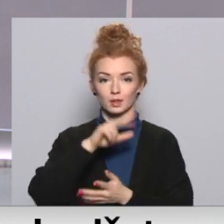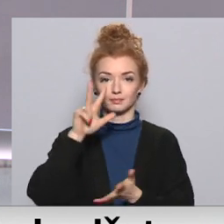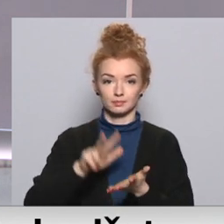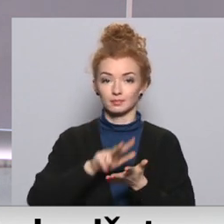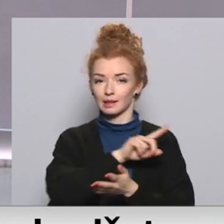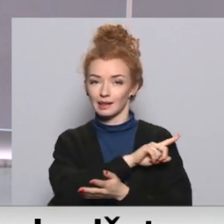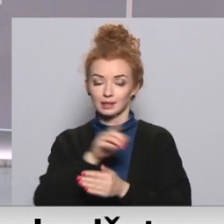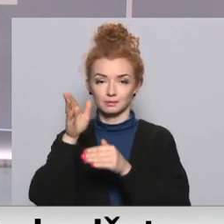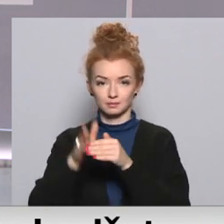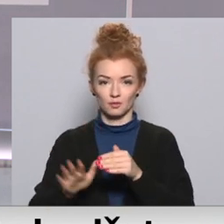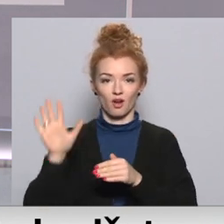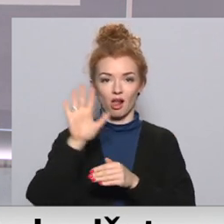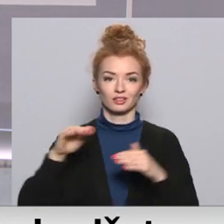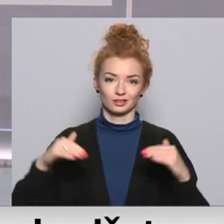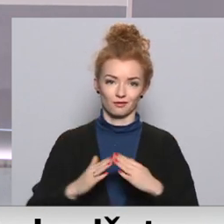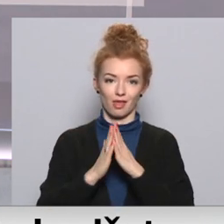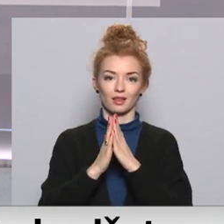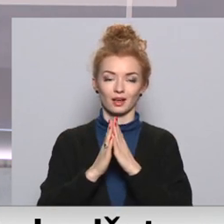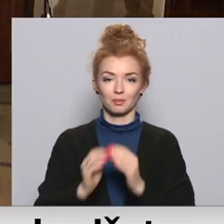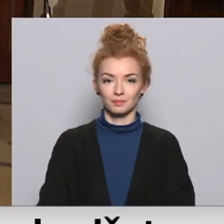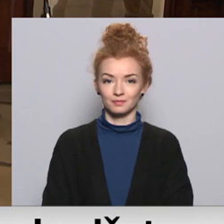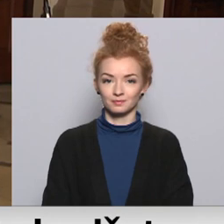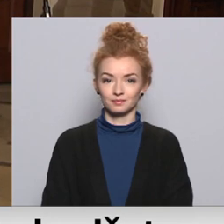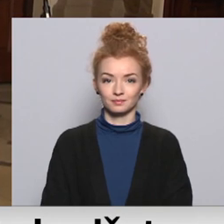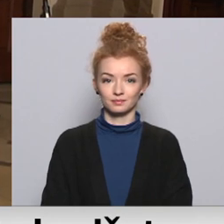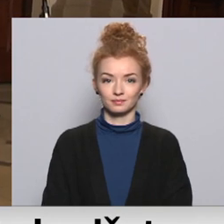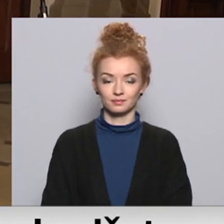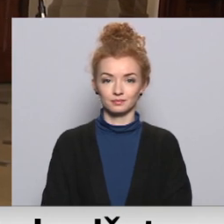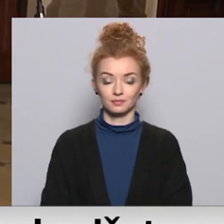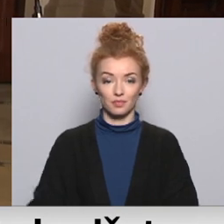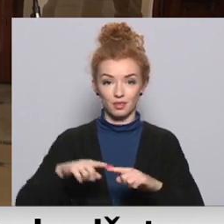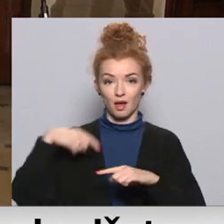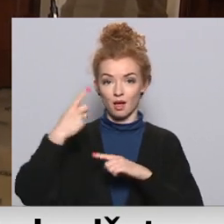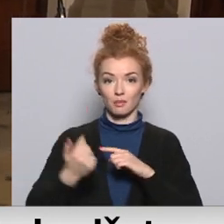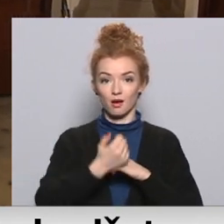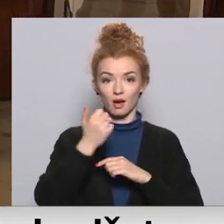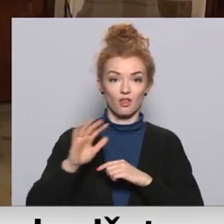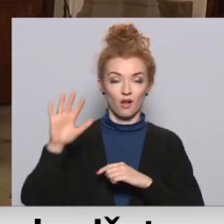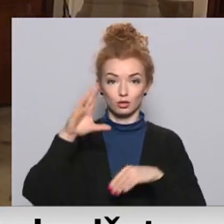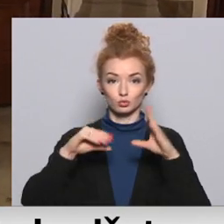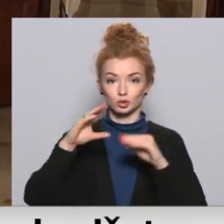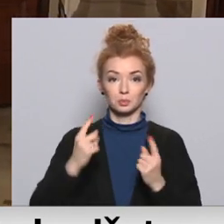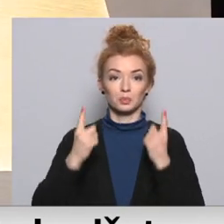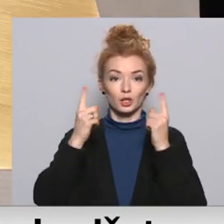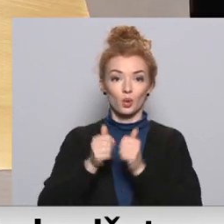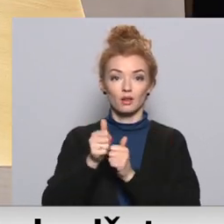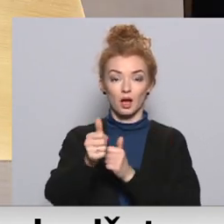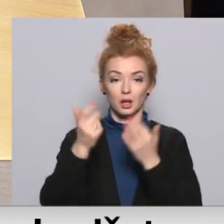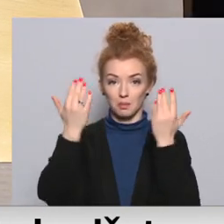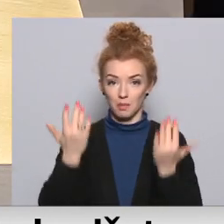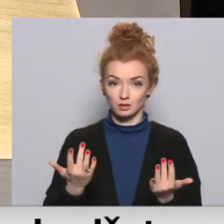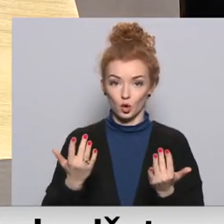valsts svētkiem. Turpina Madara Līcīte. Nākamā gada valsts budžeta prioritārajiem pasākumiem